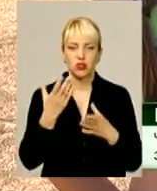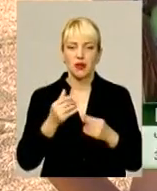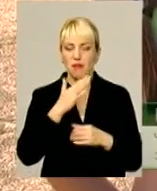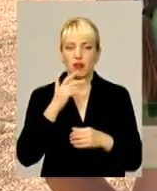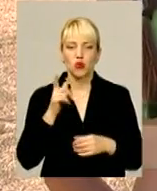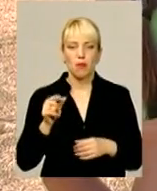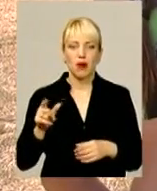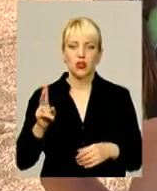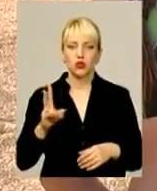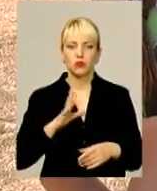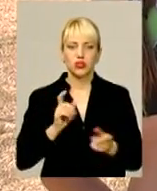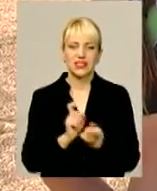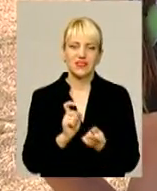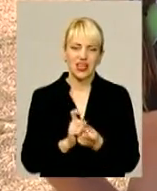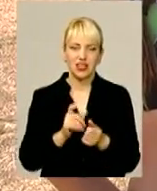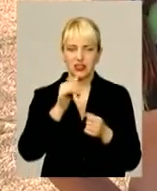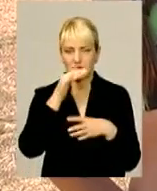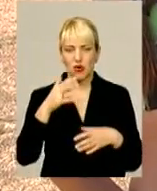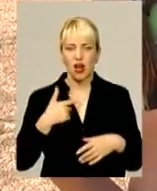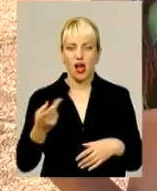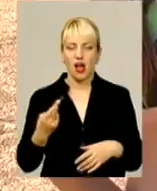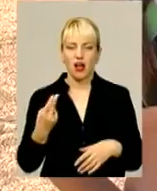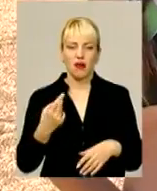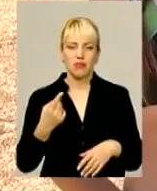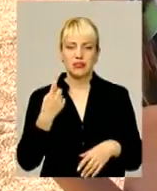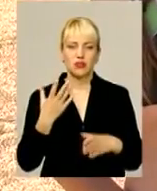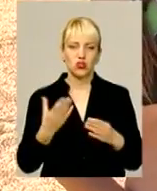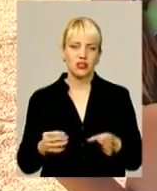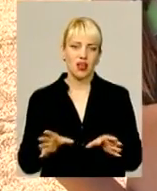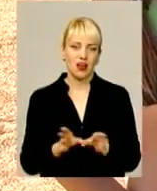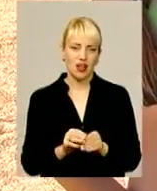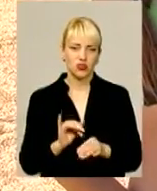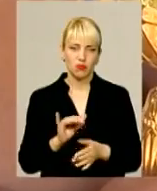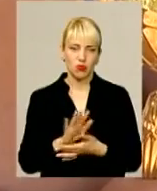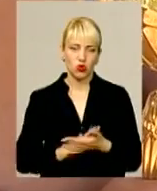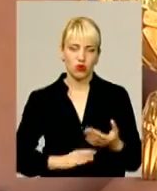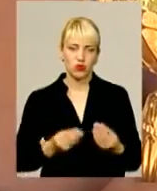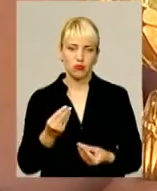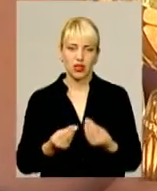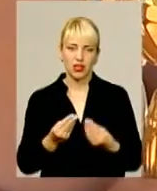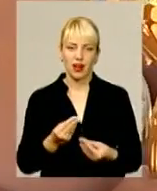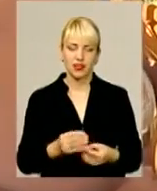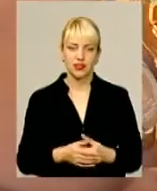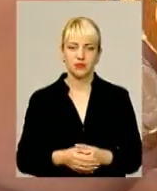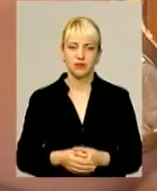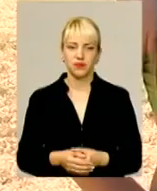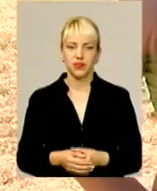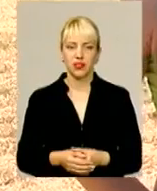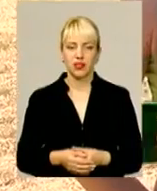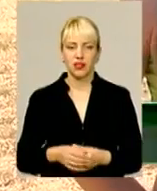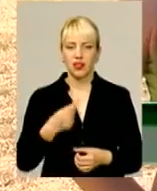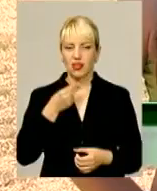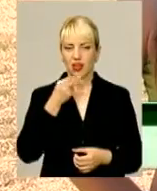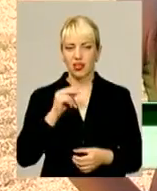сварилися, не могли. А ми з першого життя разом і так продовжуємо грати. Мені здається, що в мене найкраща